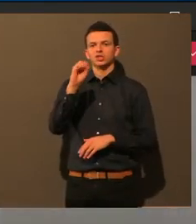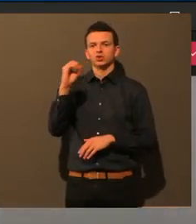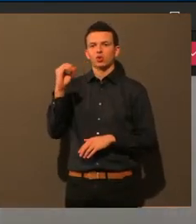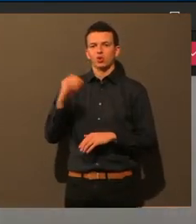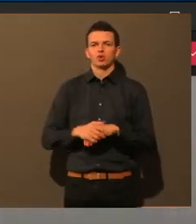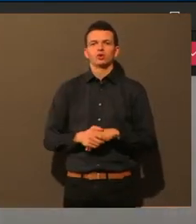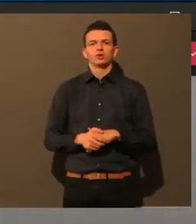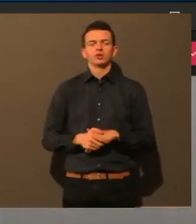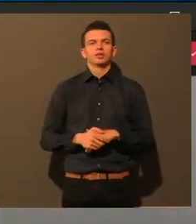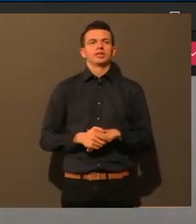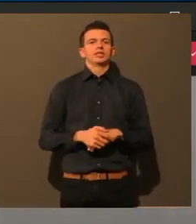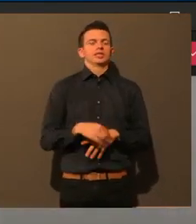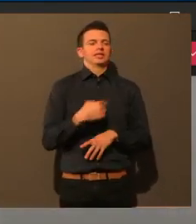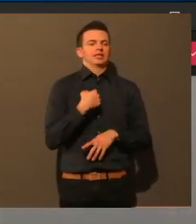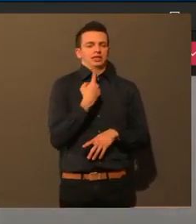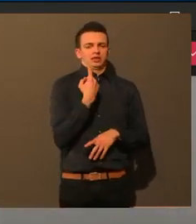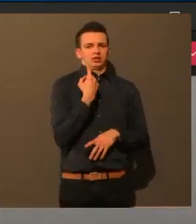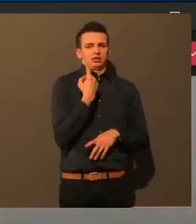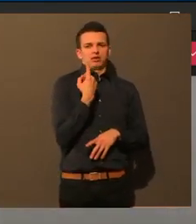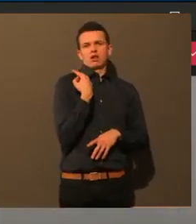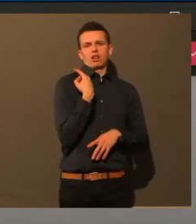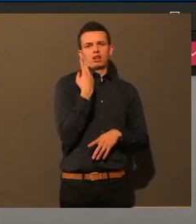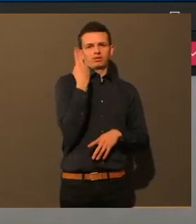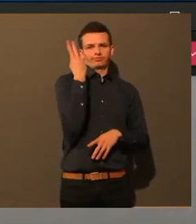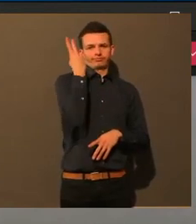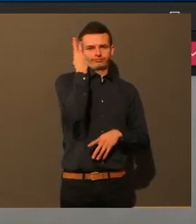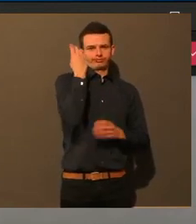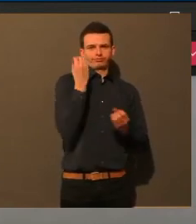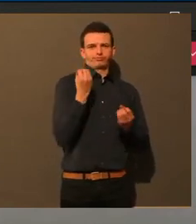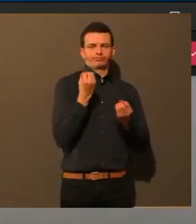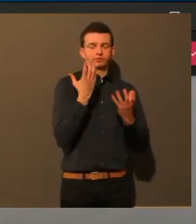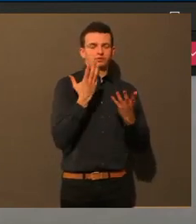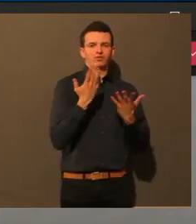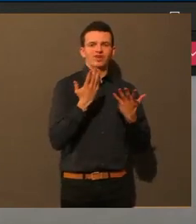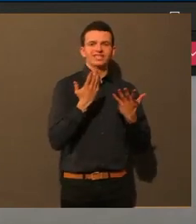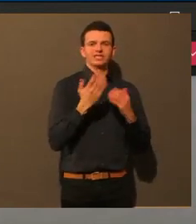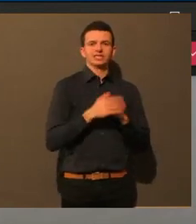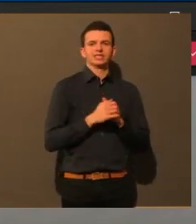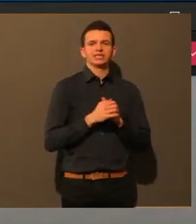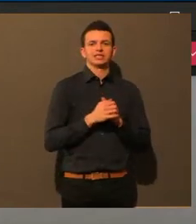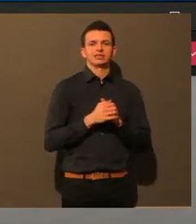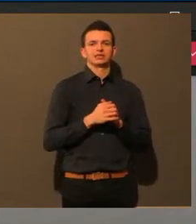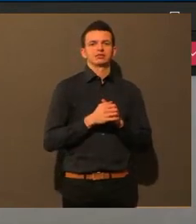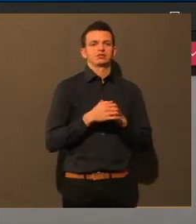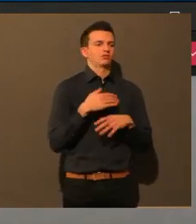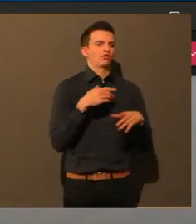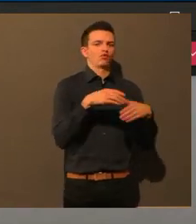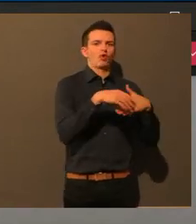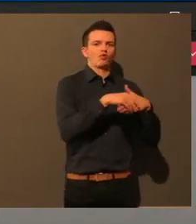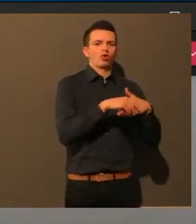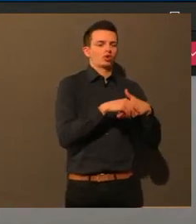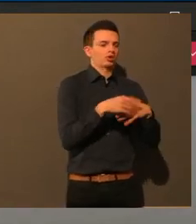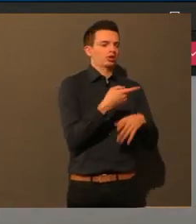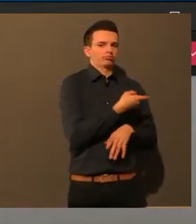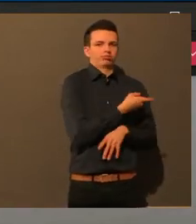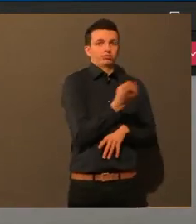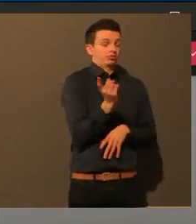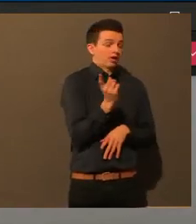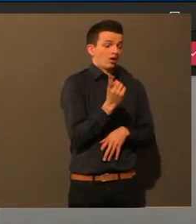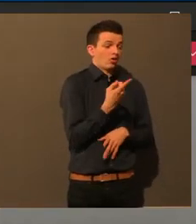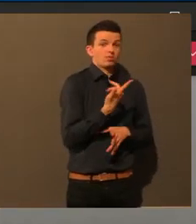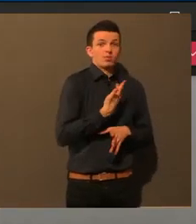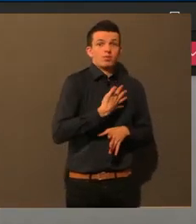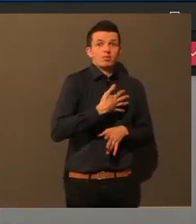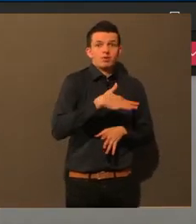Mir ist es letztens klar geworden, weil ich immer mehr vom Umfeld auch mitbekomme, dass ein paar Leute positiv getestet werden.